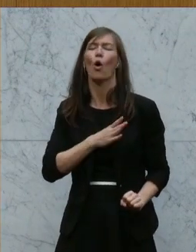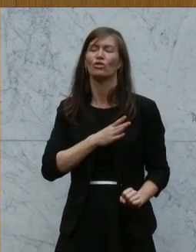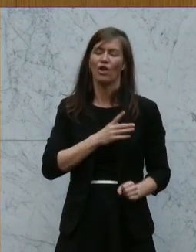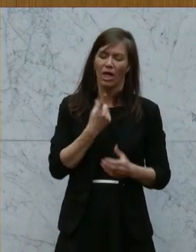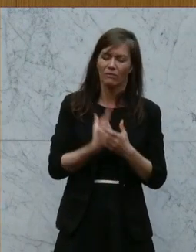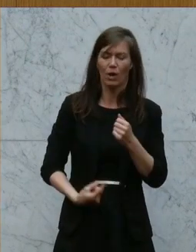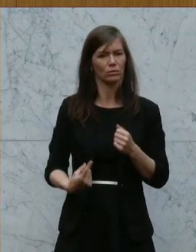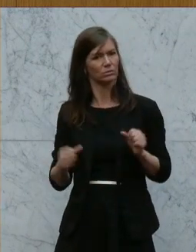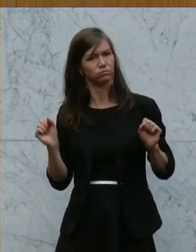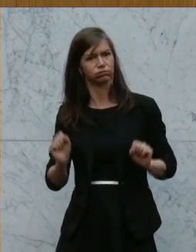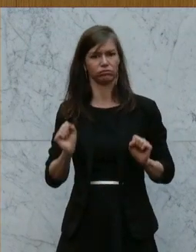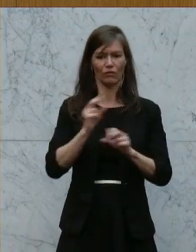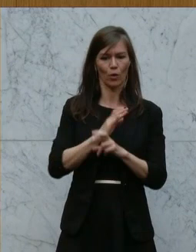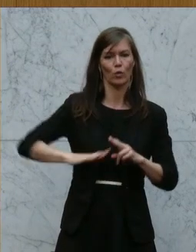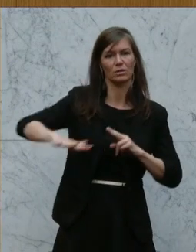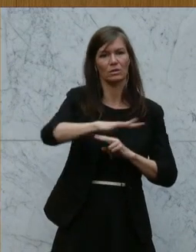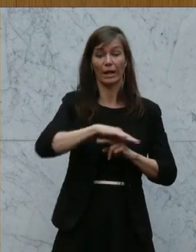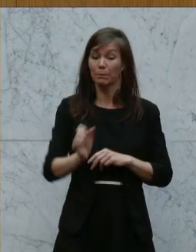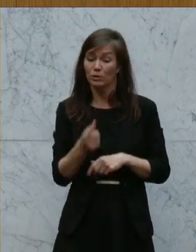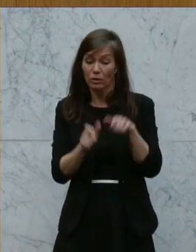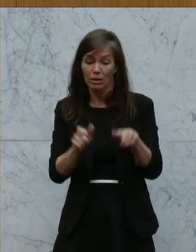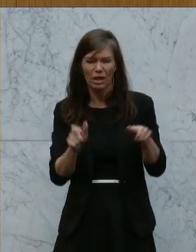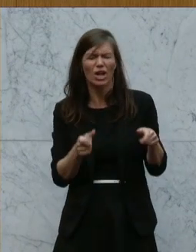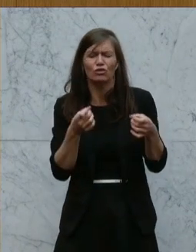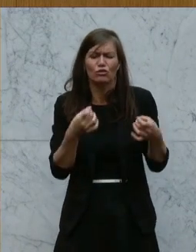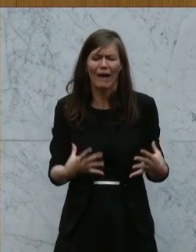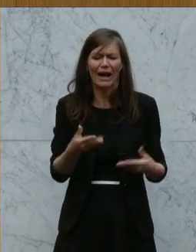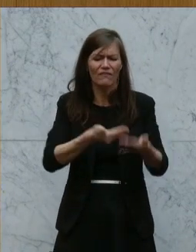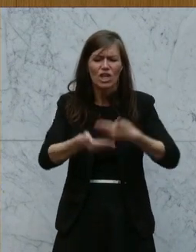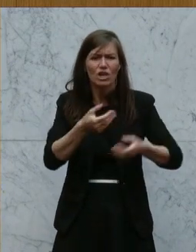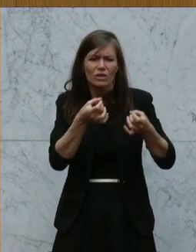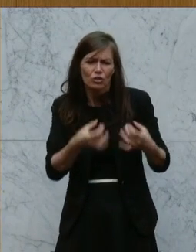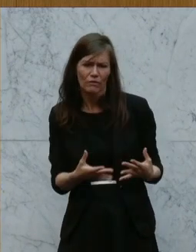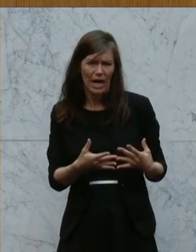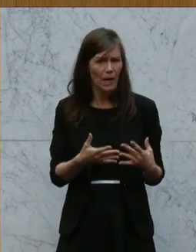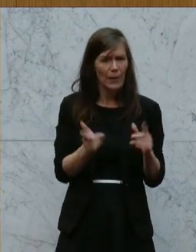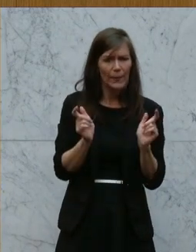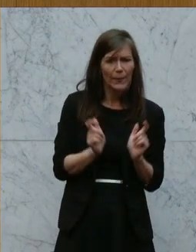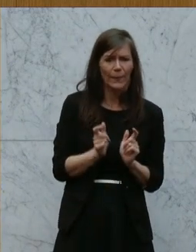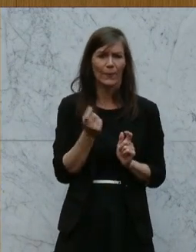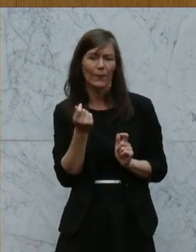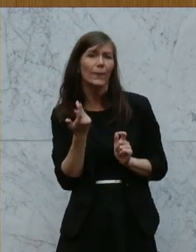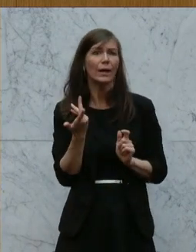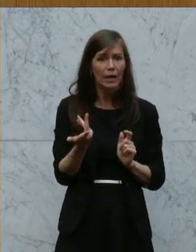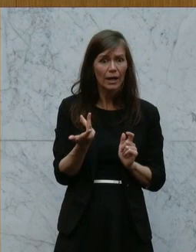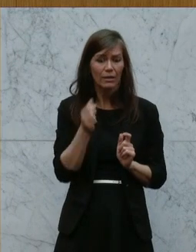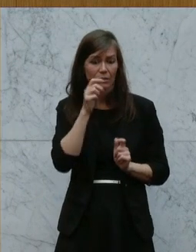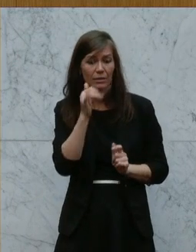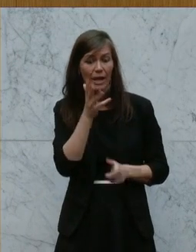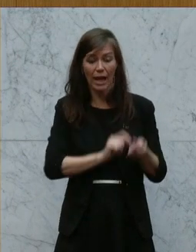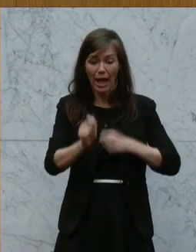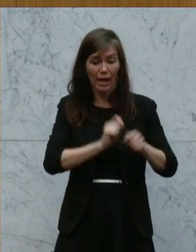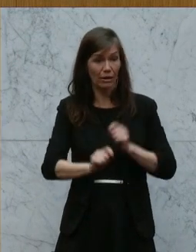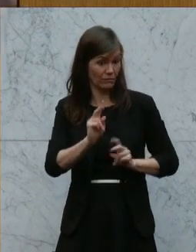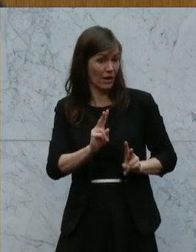unser Land und ein Riesenproblem, gerade für die ökonomisch Schwächsten in unserer Gesellschaft, die sich tatsächlich den täglichen Einkauf